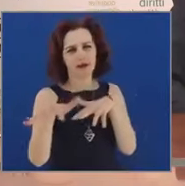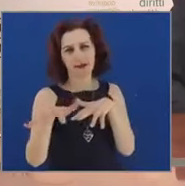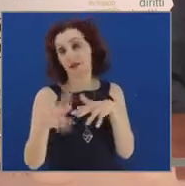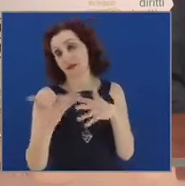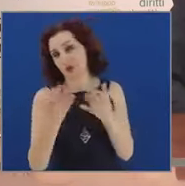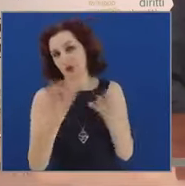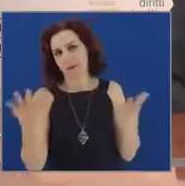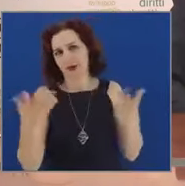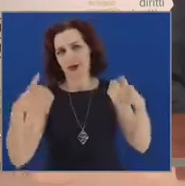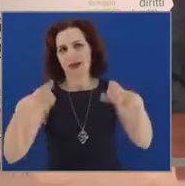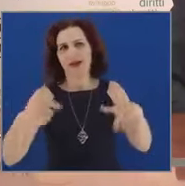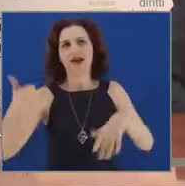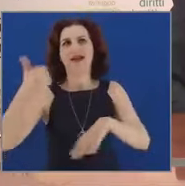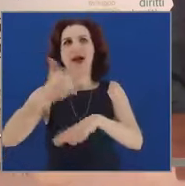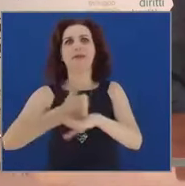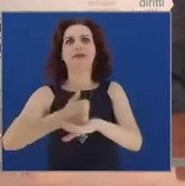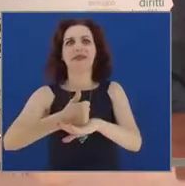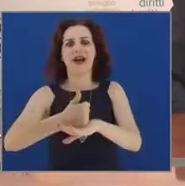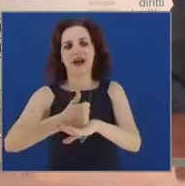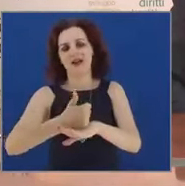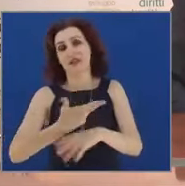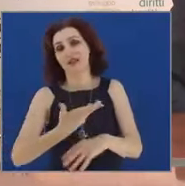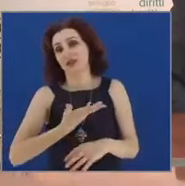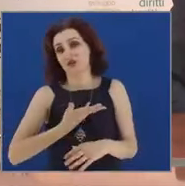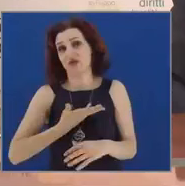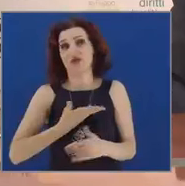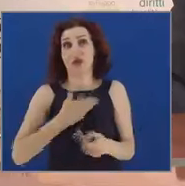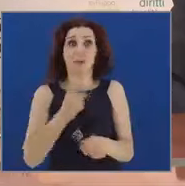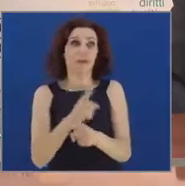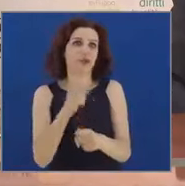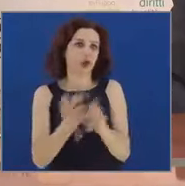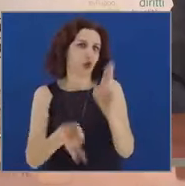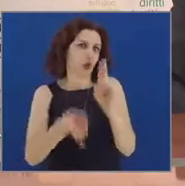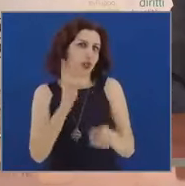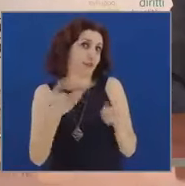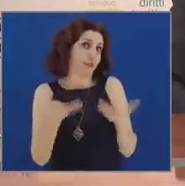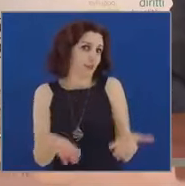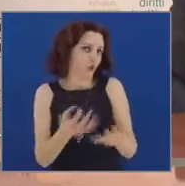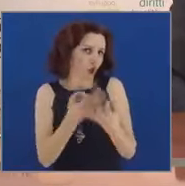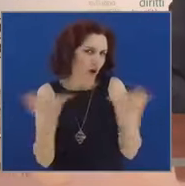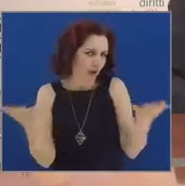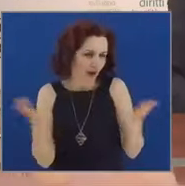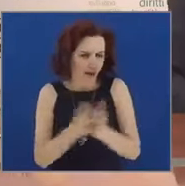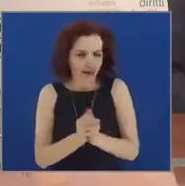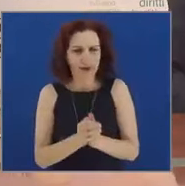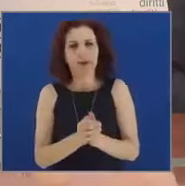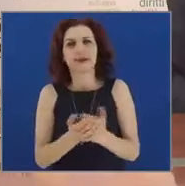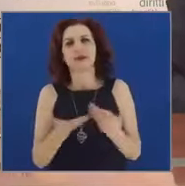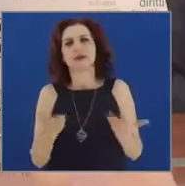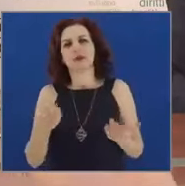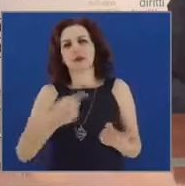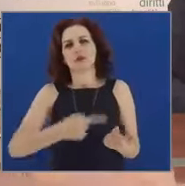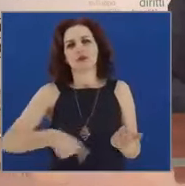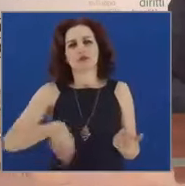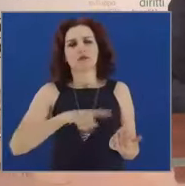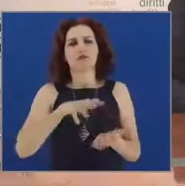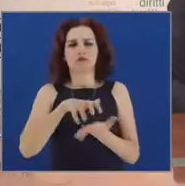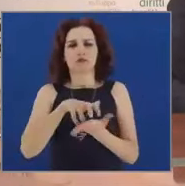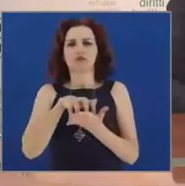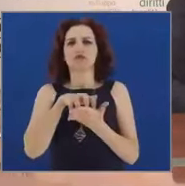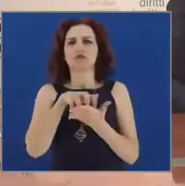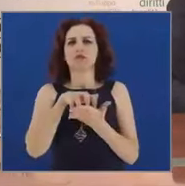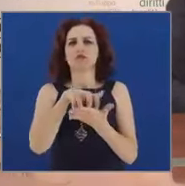però vi ha ragione, che è quella che ha più questa esigenza. E abbiamo anche finanziato la